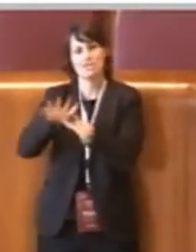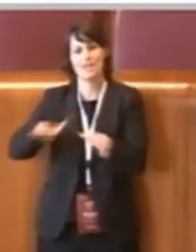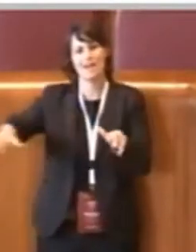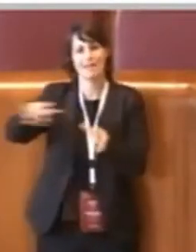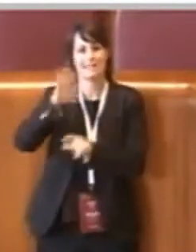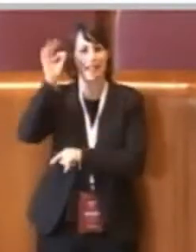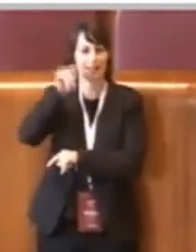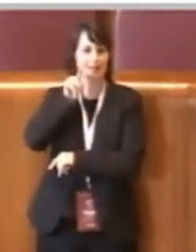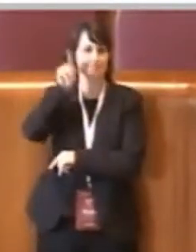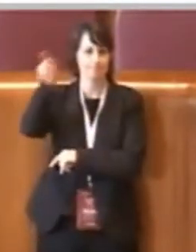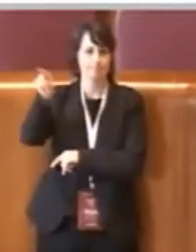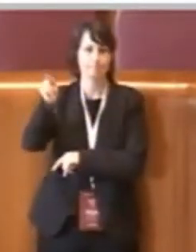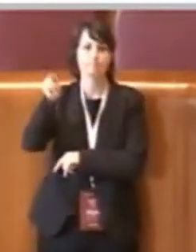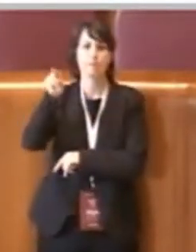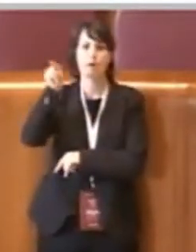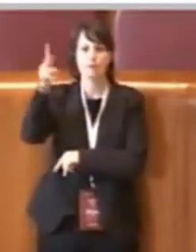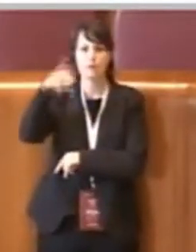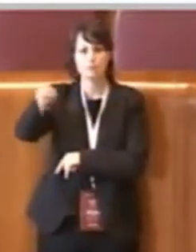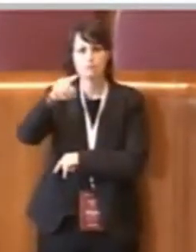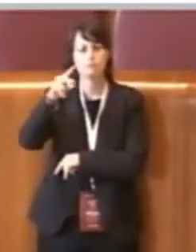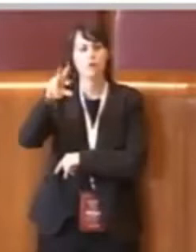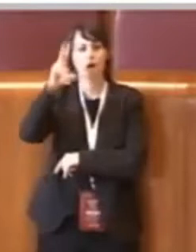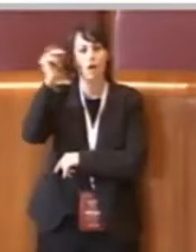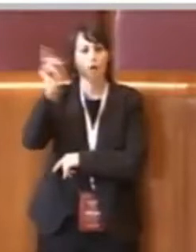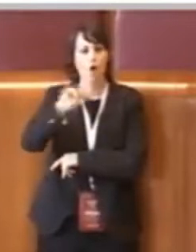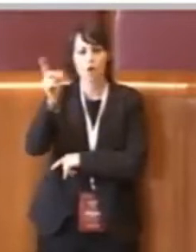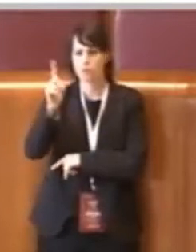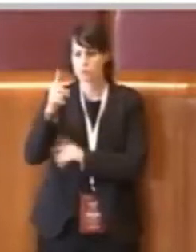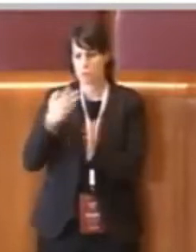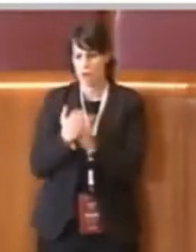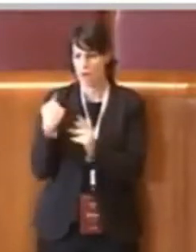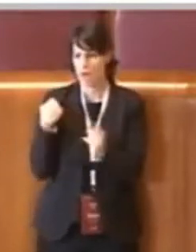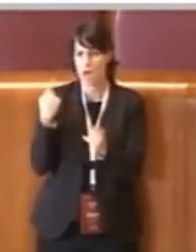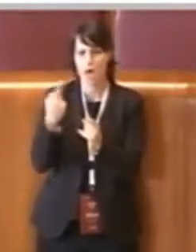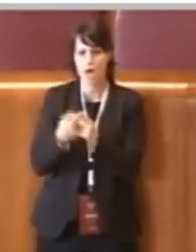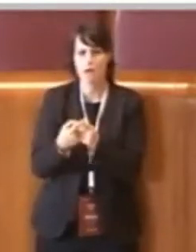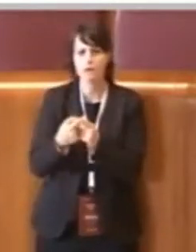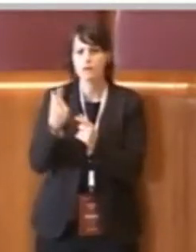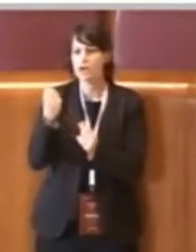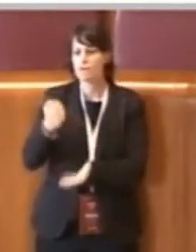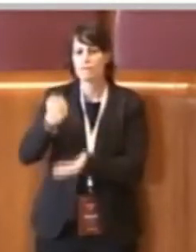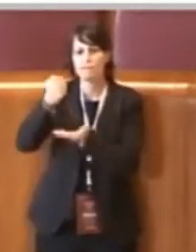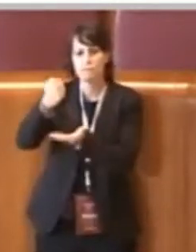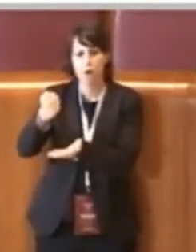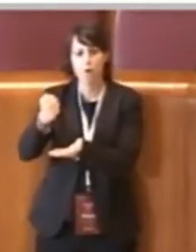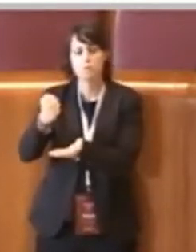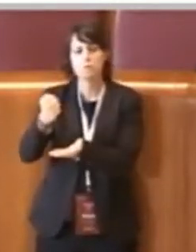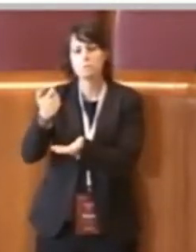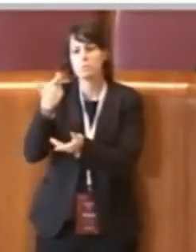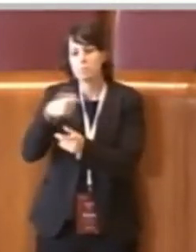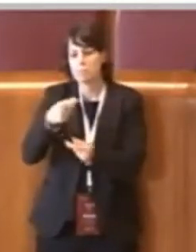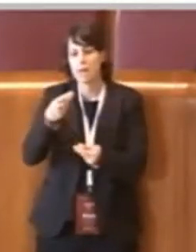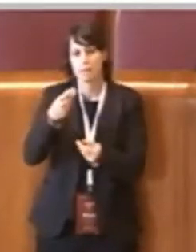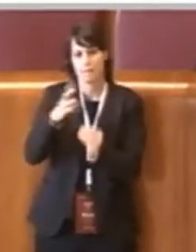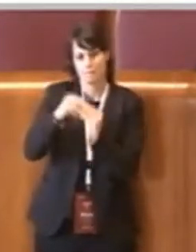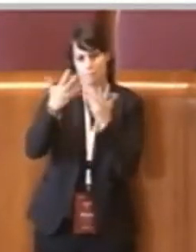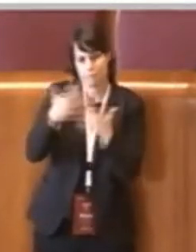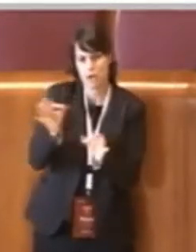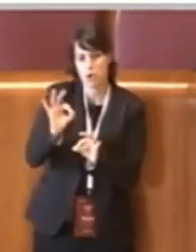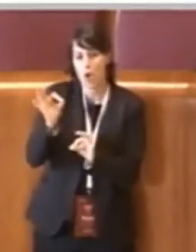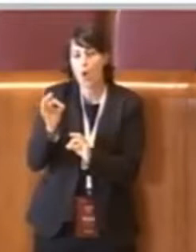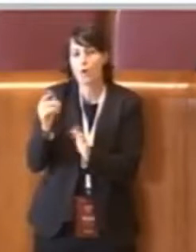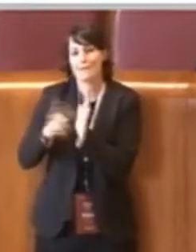anni non ancora riconosciuti i fondi relativi o a prestazione o a diritti acquisiti per